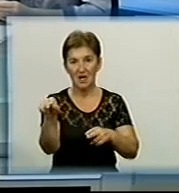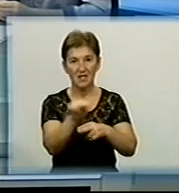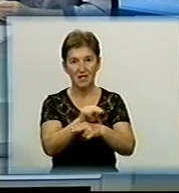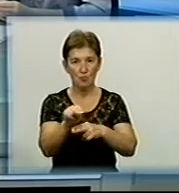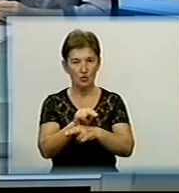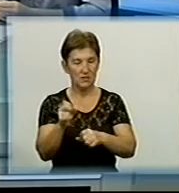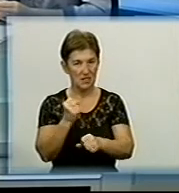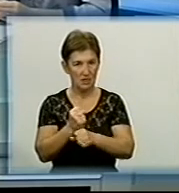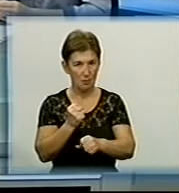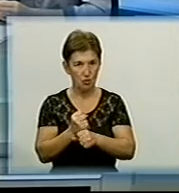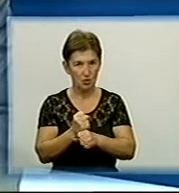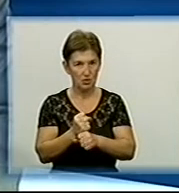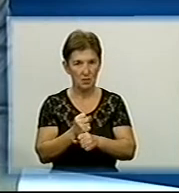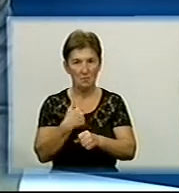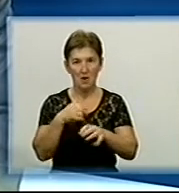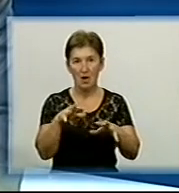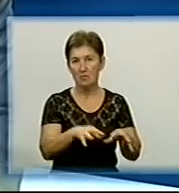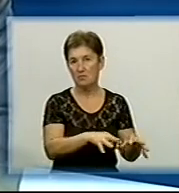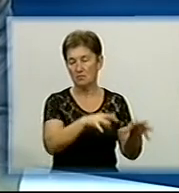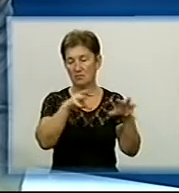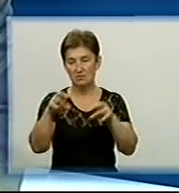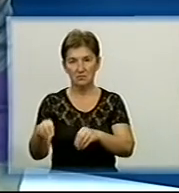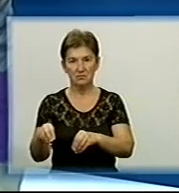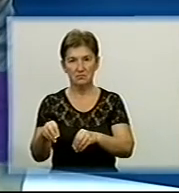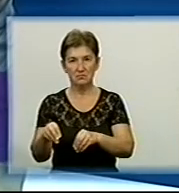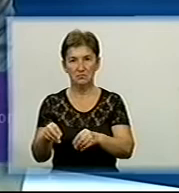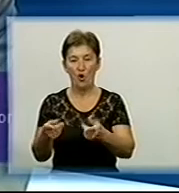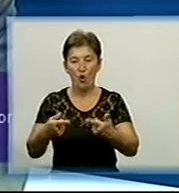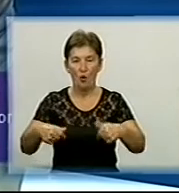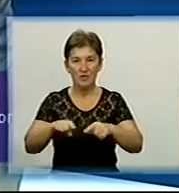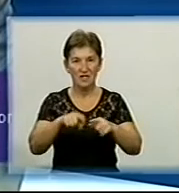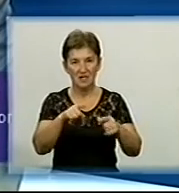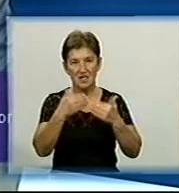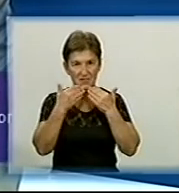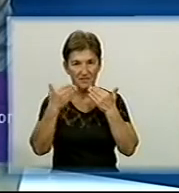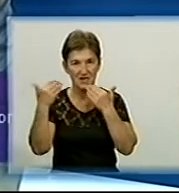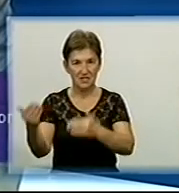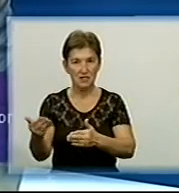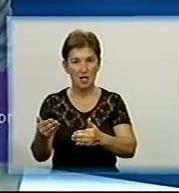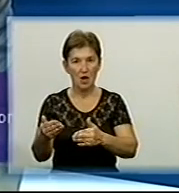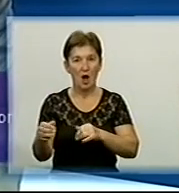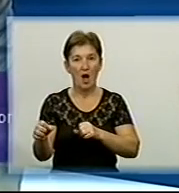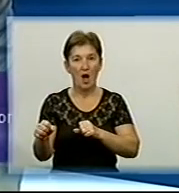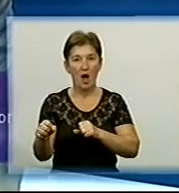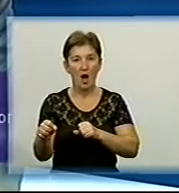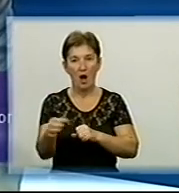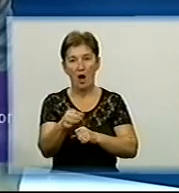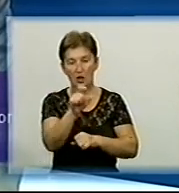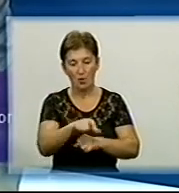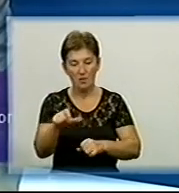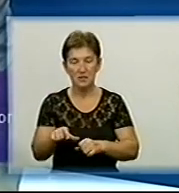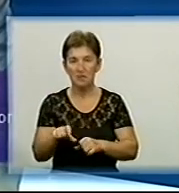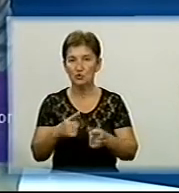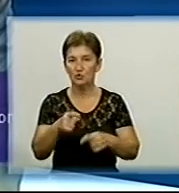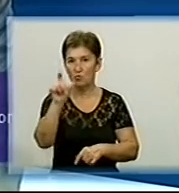роботи Ми переїжджаємо в один офіс З отделом звернень громадян Обласної адміністрації Для чого це робиться? Для того,